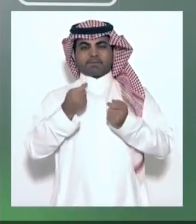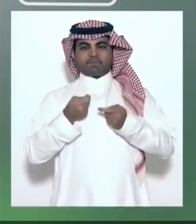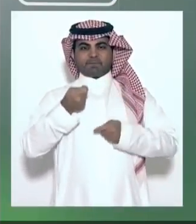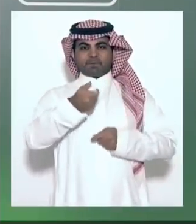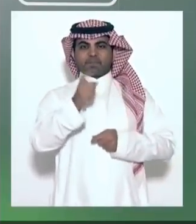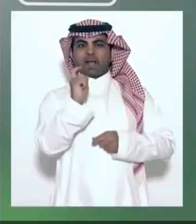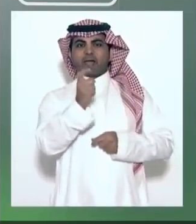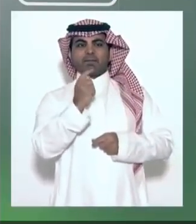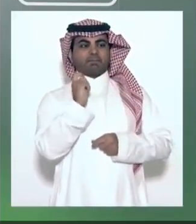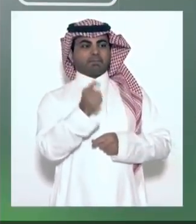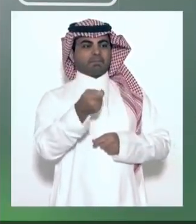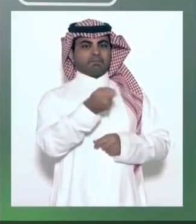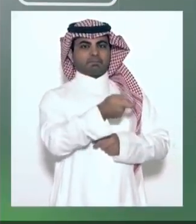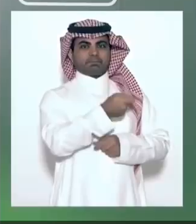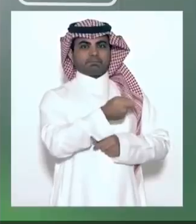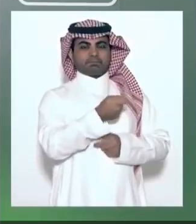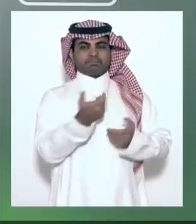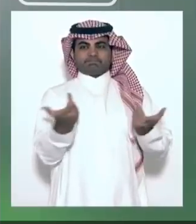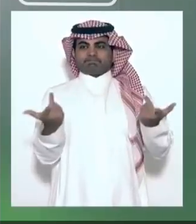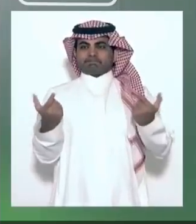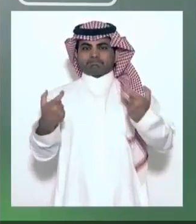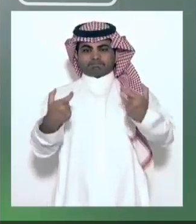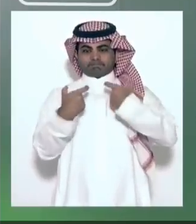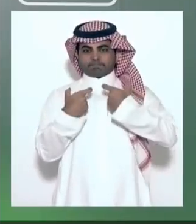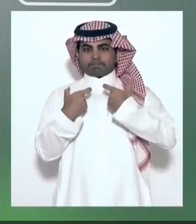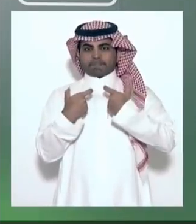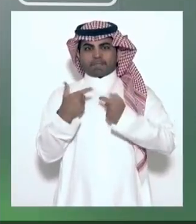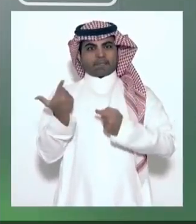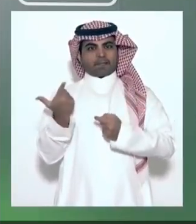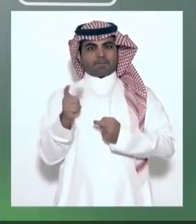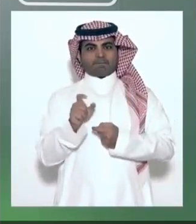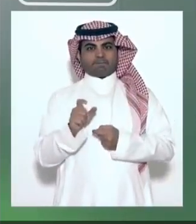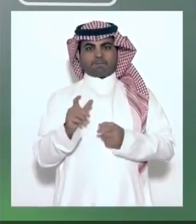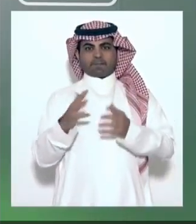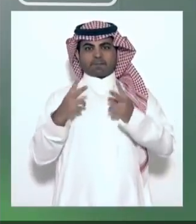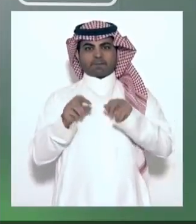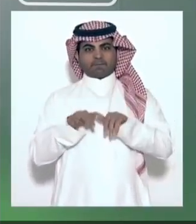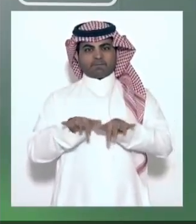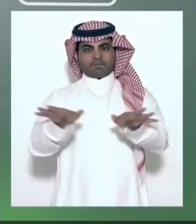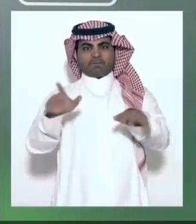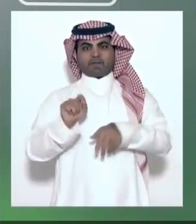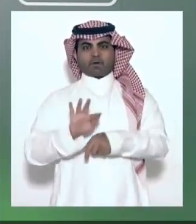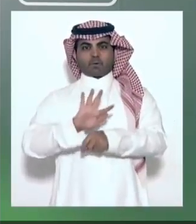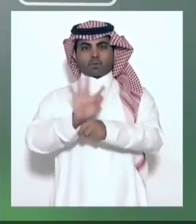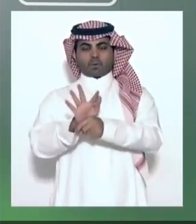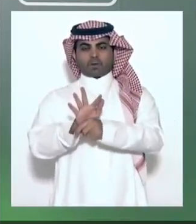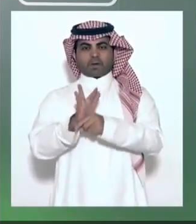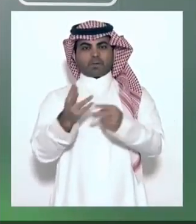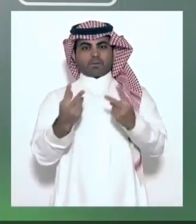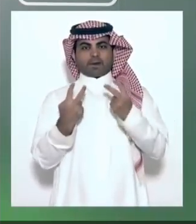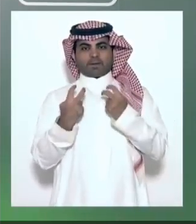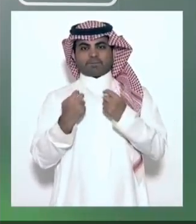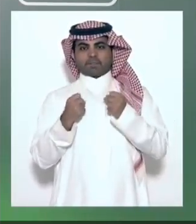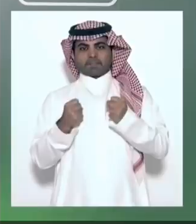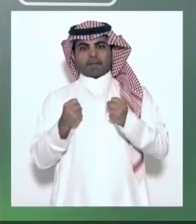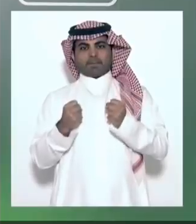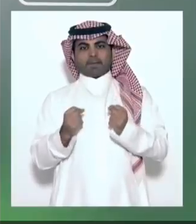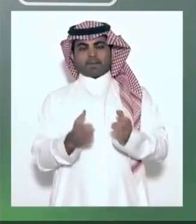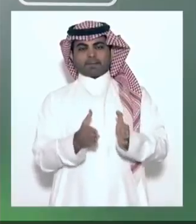الموظفين نظرا لتطبيق الإجراءات الاحترازية لوقف انتشار وباء كورونا